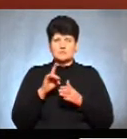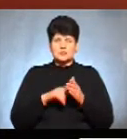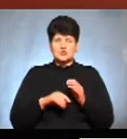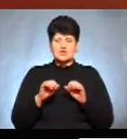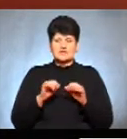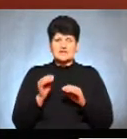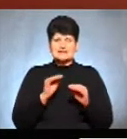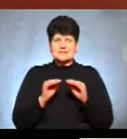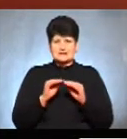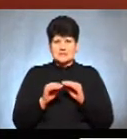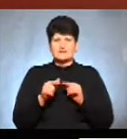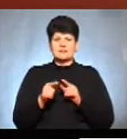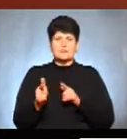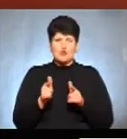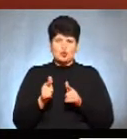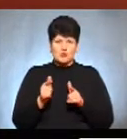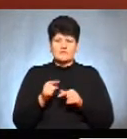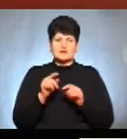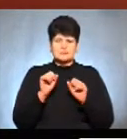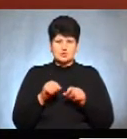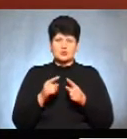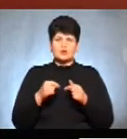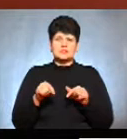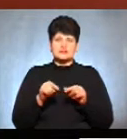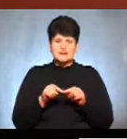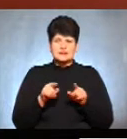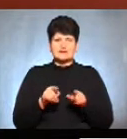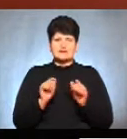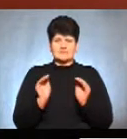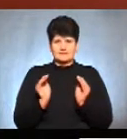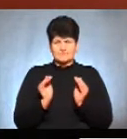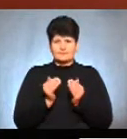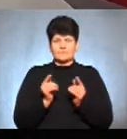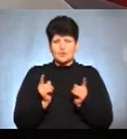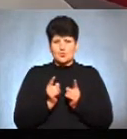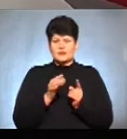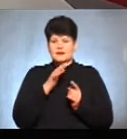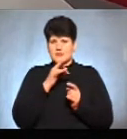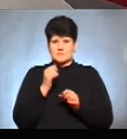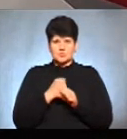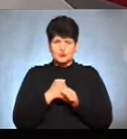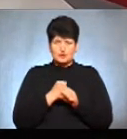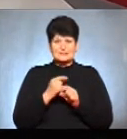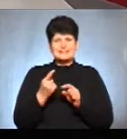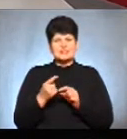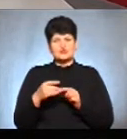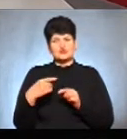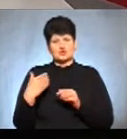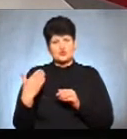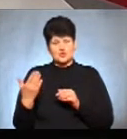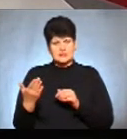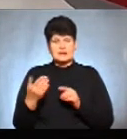мінімум, він підготовлений, і він зможе організувати навіть в таких досить стислих термінах роботу. З іншої сторони, дійсно,